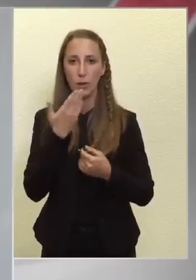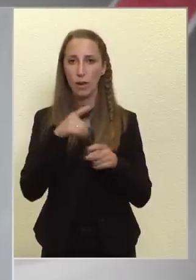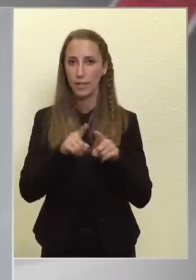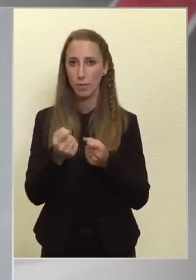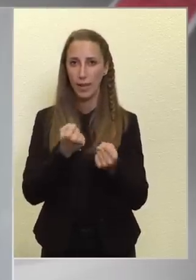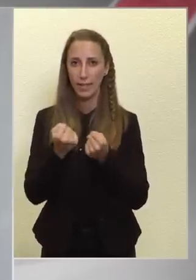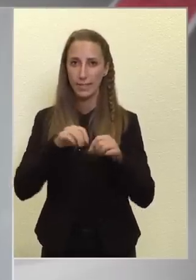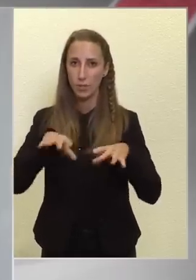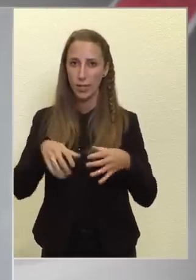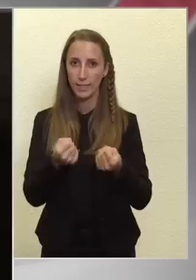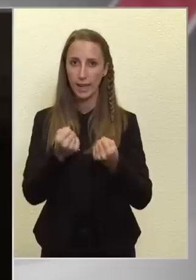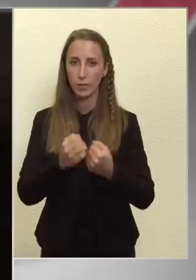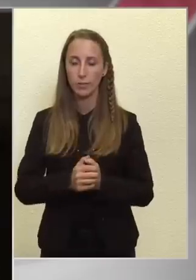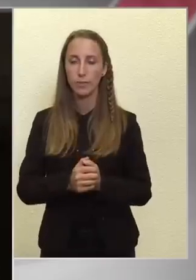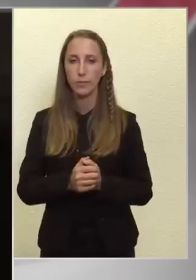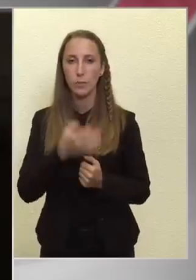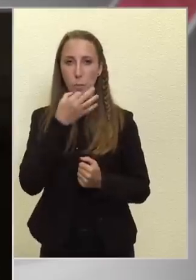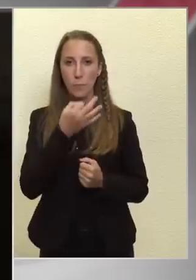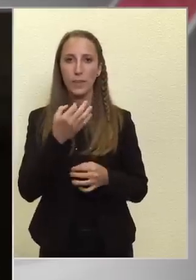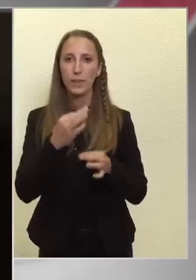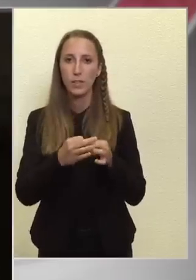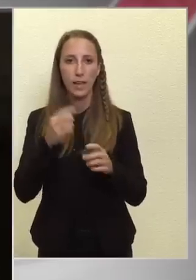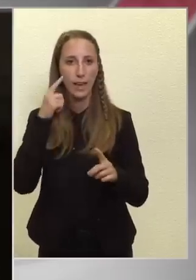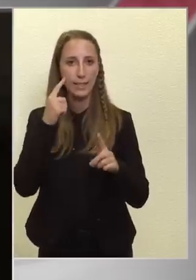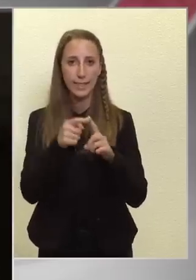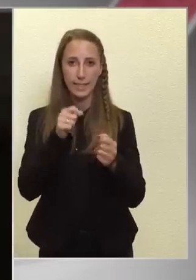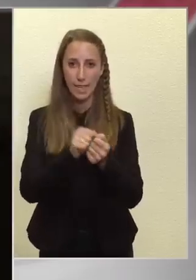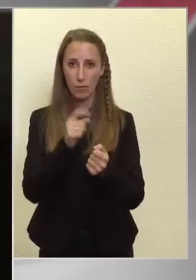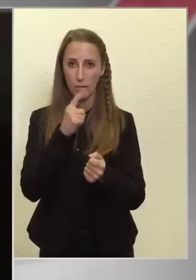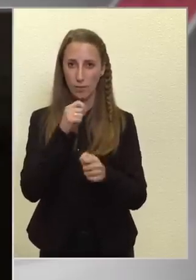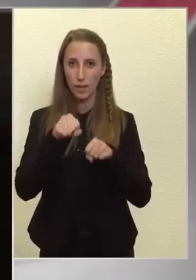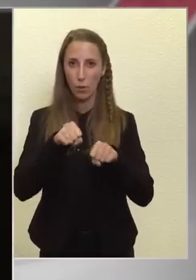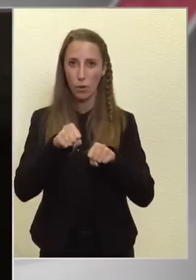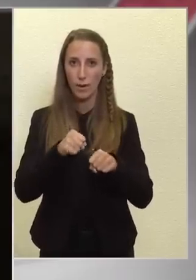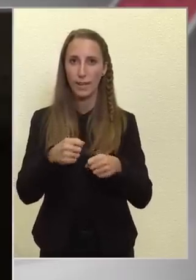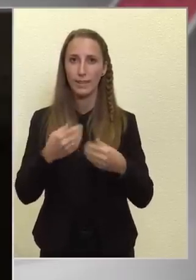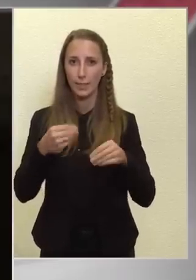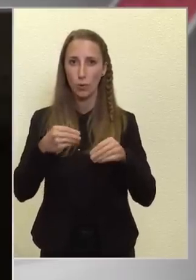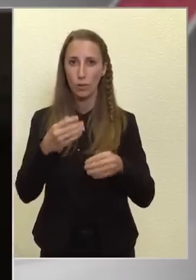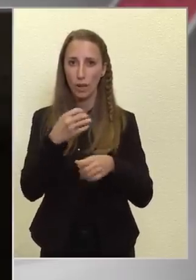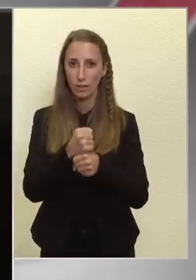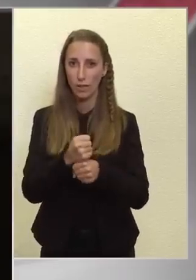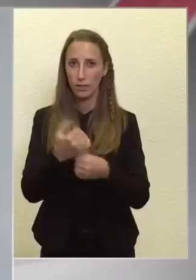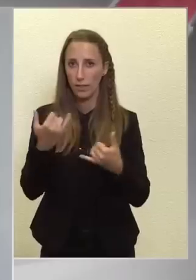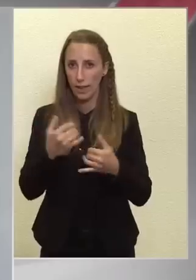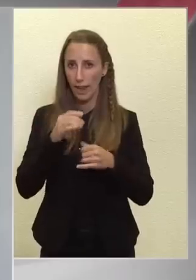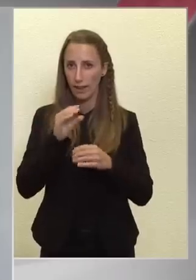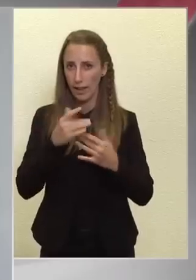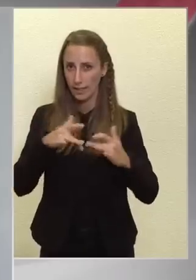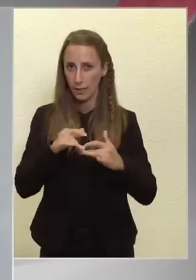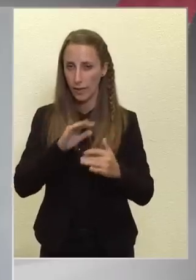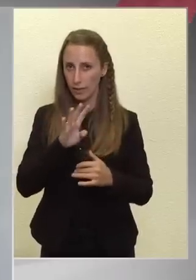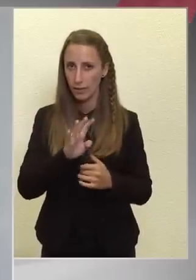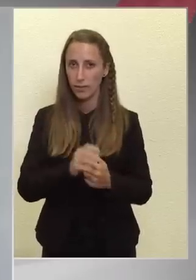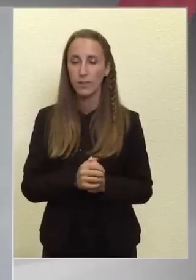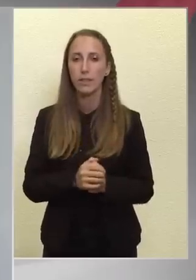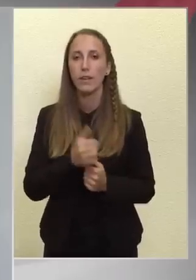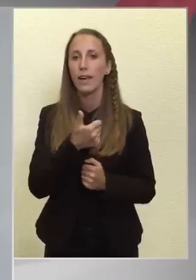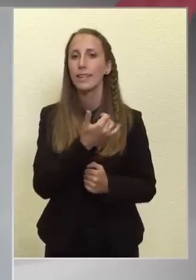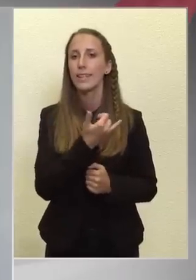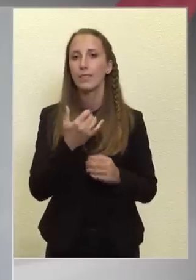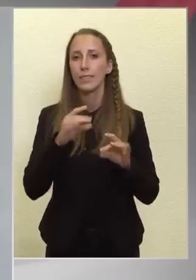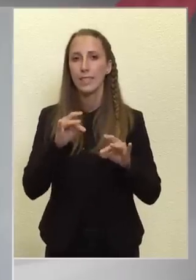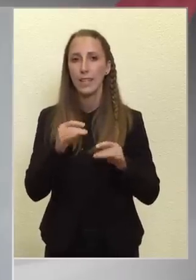ilyen megegyezés létrejön. Esetleg egy célszámot, amit a kormány indokoltnak tartaná jelen helyzetben? De ahogy egy évtizeden nem